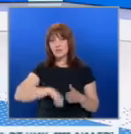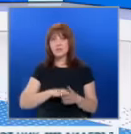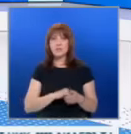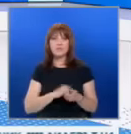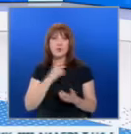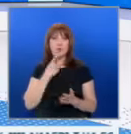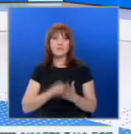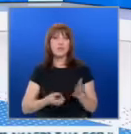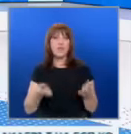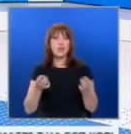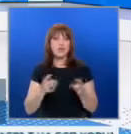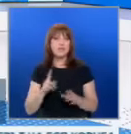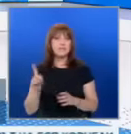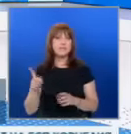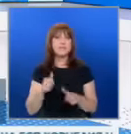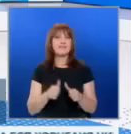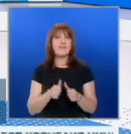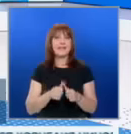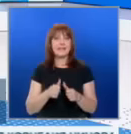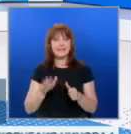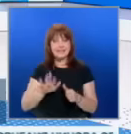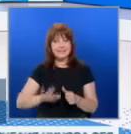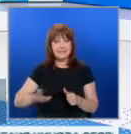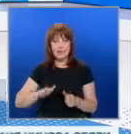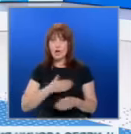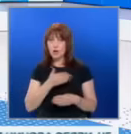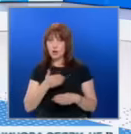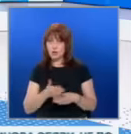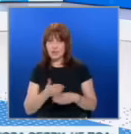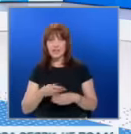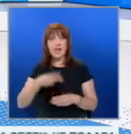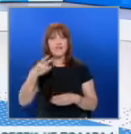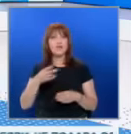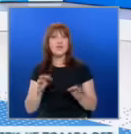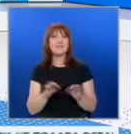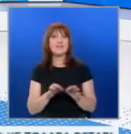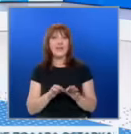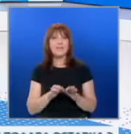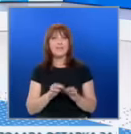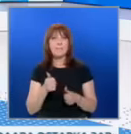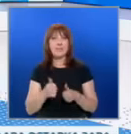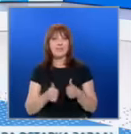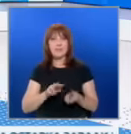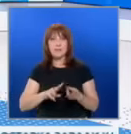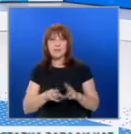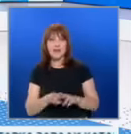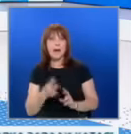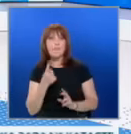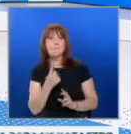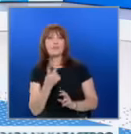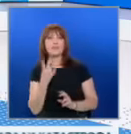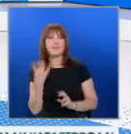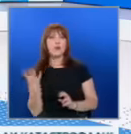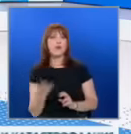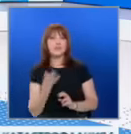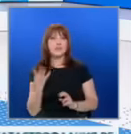съюз утвърди новия формат на Първа лига за предстоящия сезон. До сегашната схема на втората фаза на първенството се променя на първа и втора четворка, както и трета